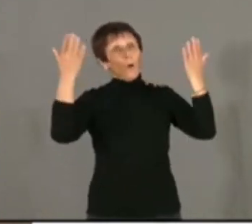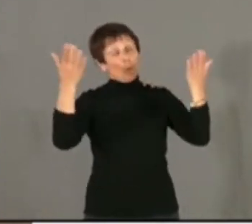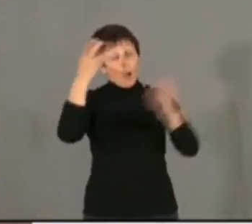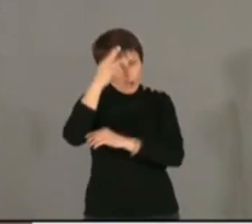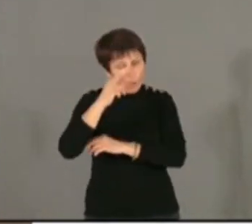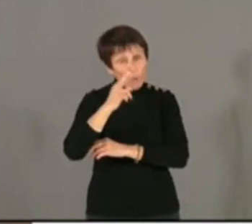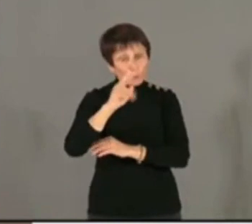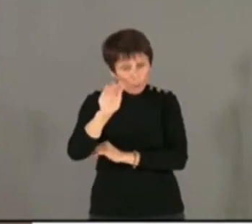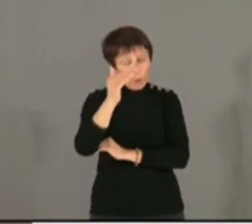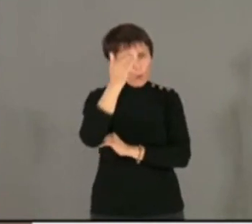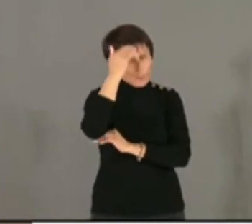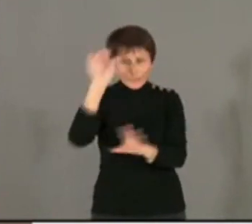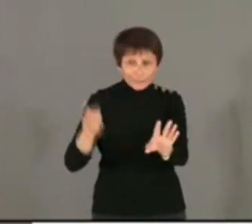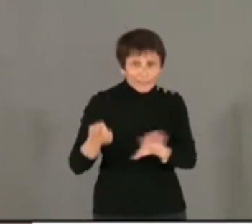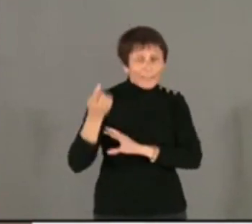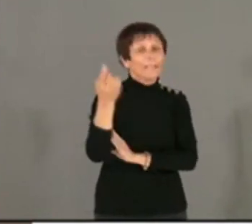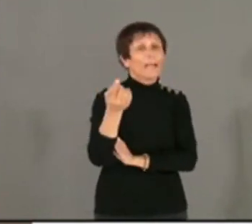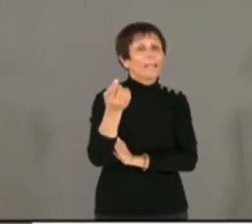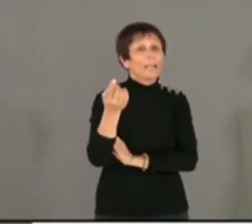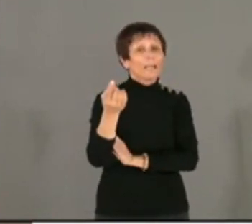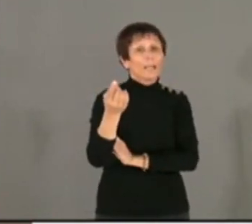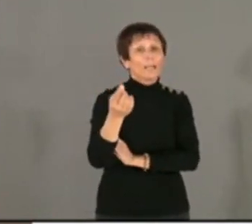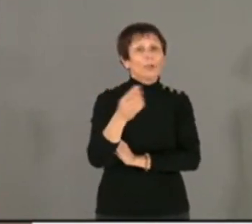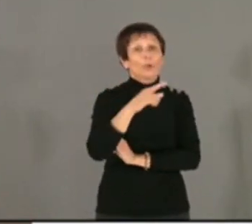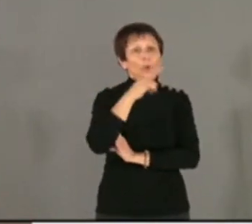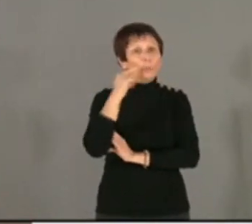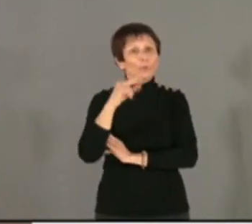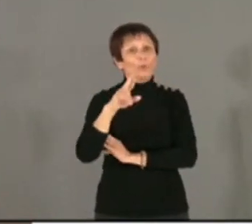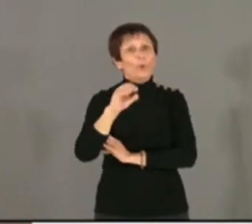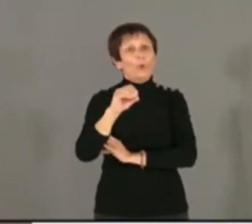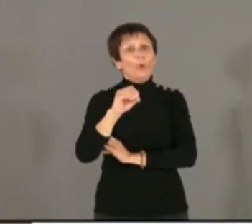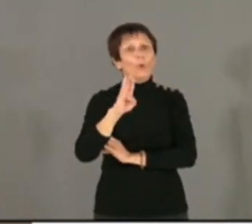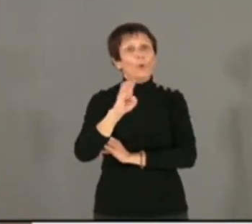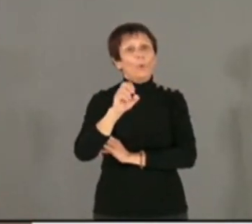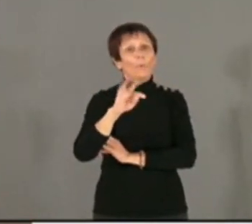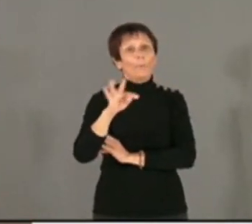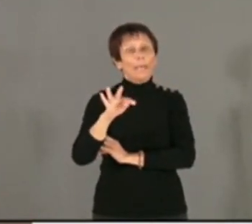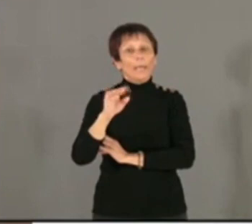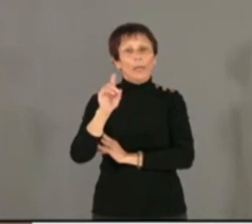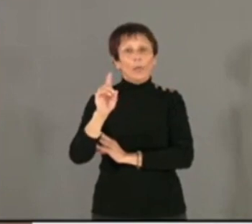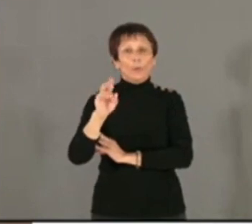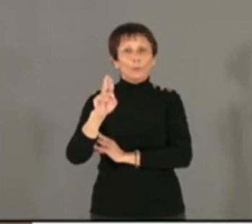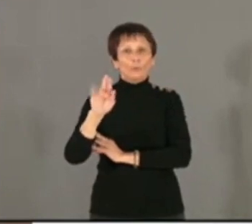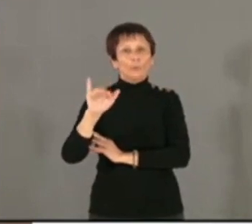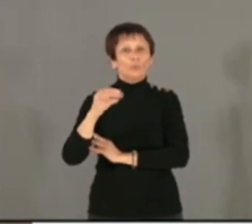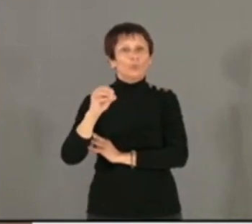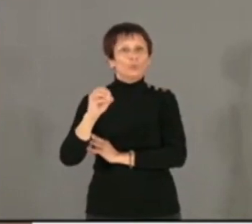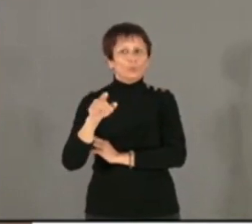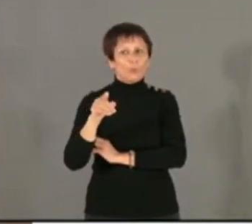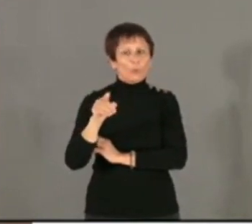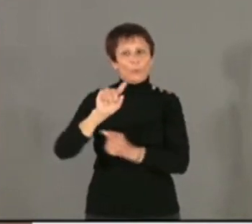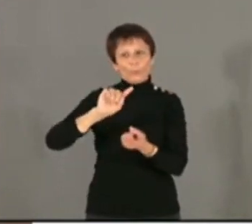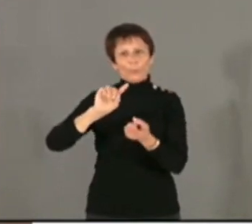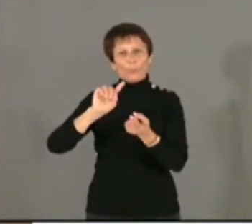honneur et reconnaissance éternelle à Thomas Robert Bujeau. Ce soldat passé